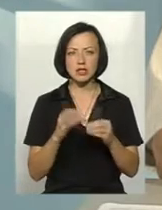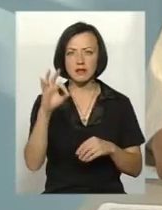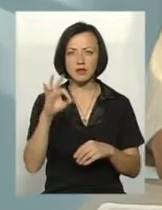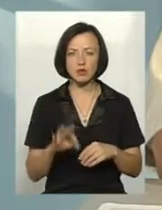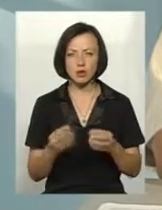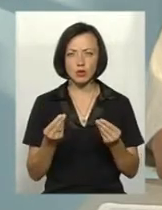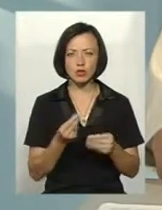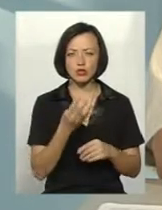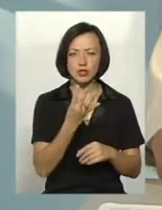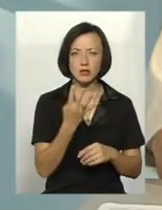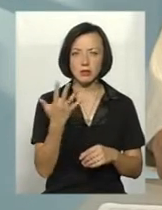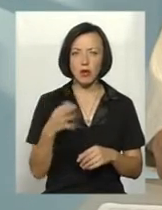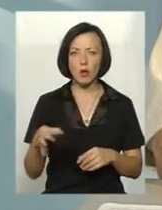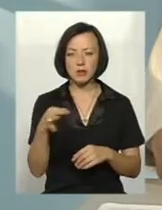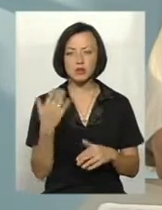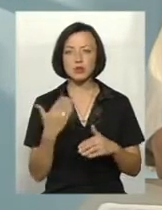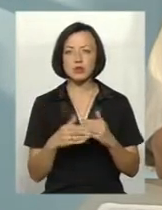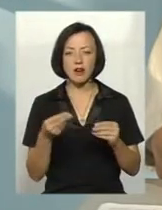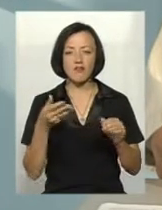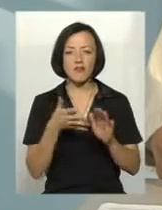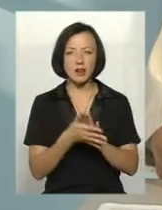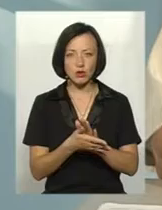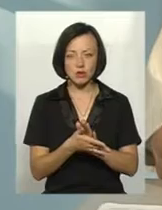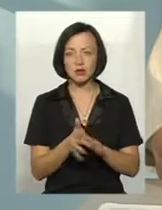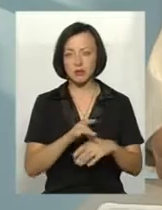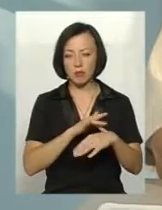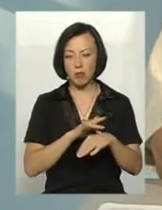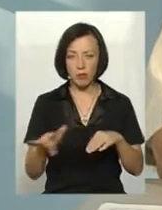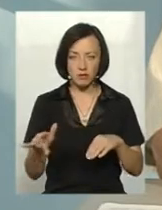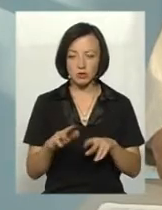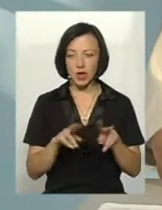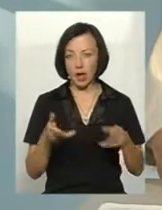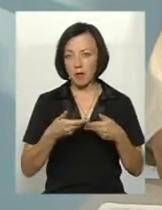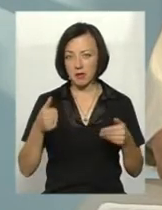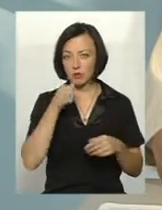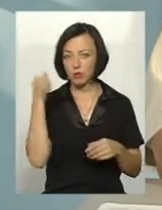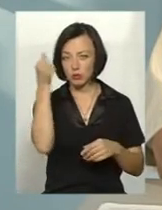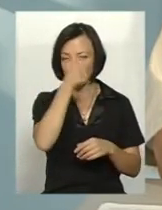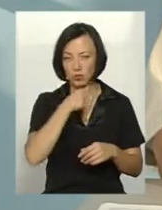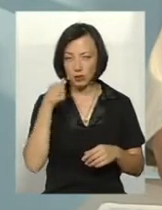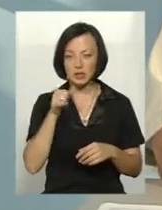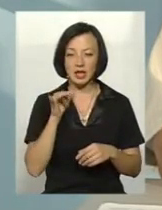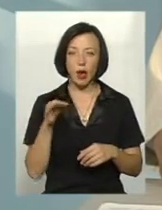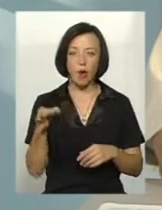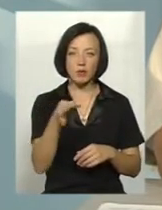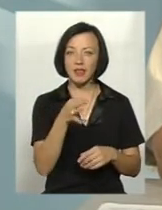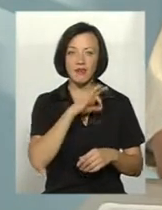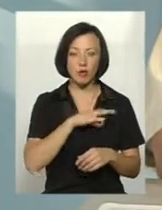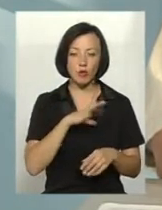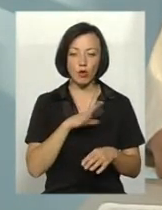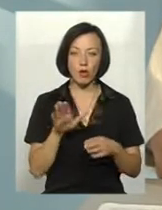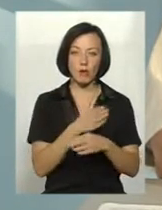4-5 областей в Україні вже їх використали повністю, як ми в минулому році. І за рахунок інших областей, які не використали, блок